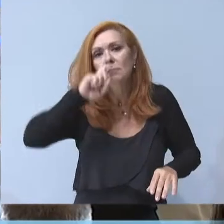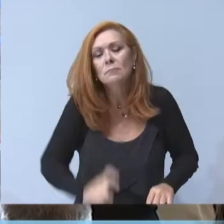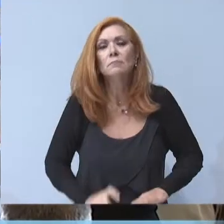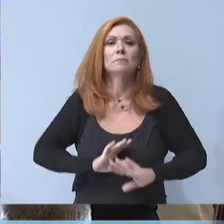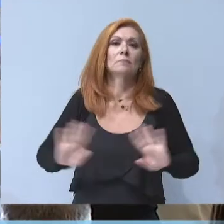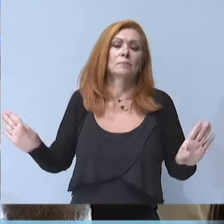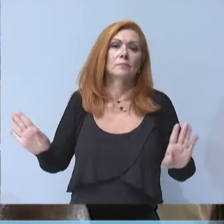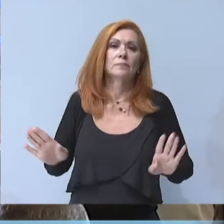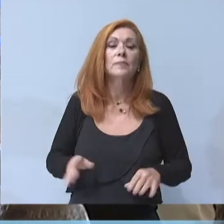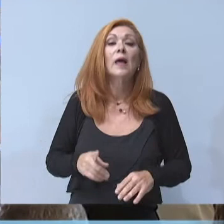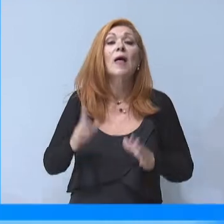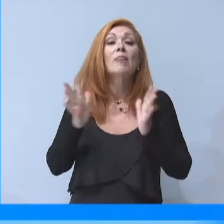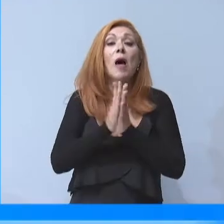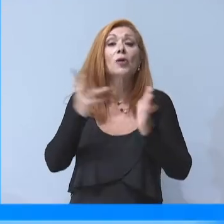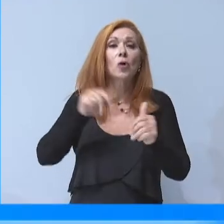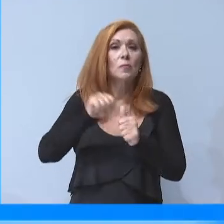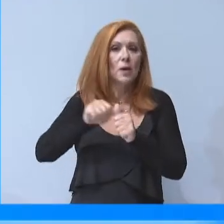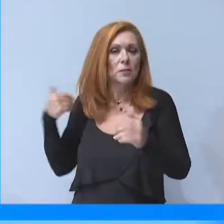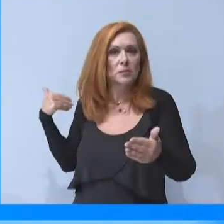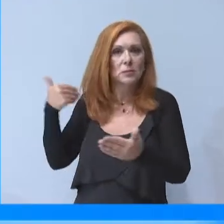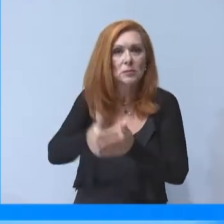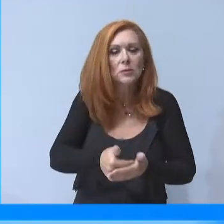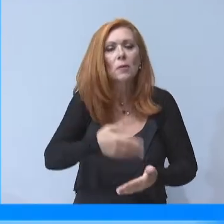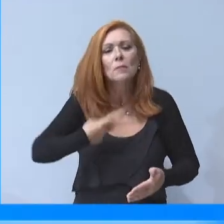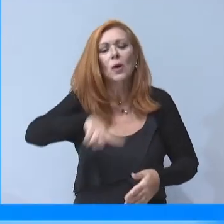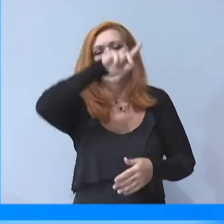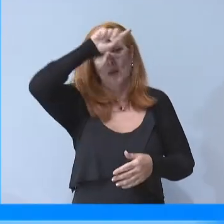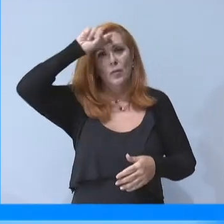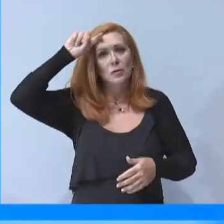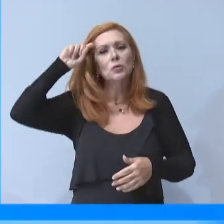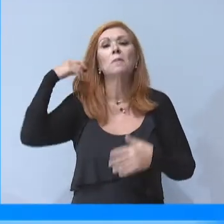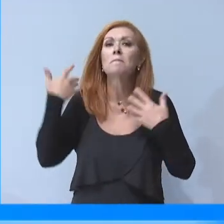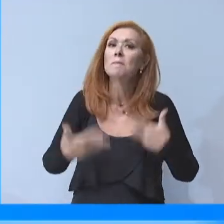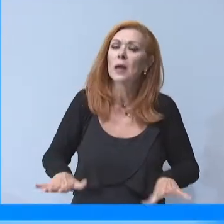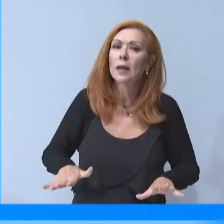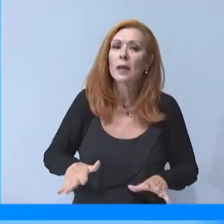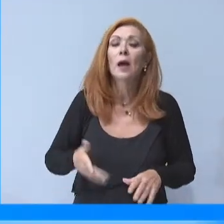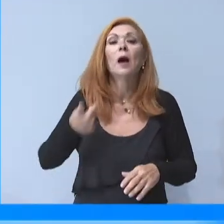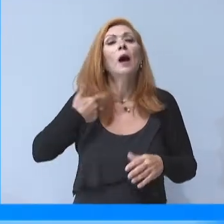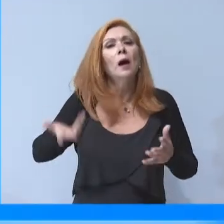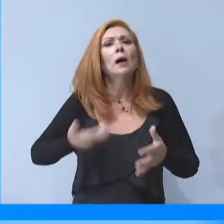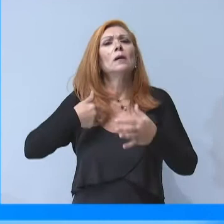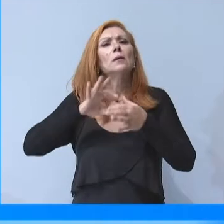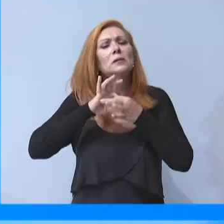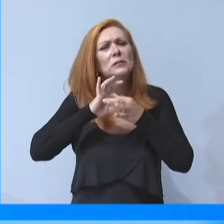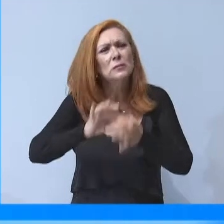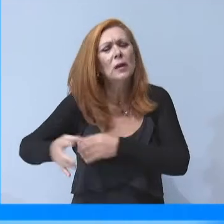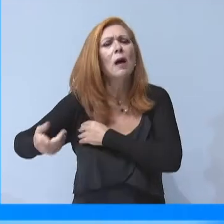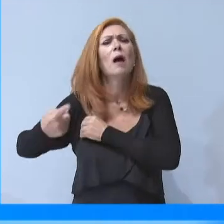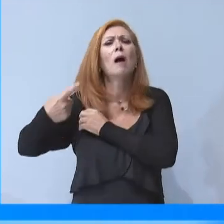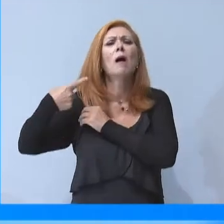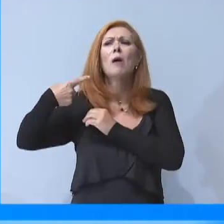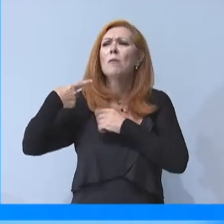Αντιμετωπίσαμε στους 18 μήνες που πέρασαν δύσκολες καταστάσεις. Συνεχίσαμε όμως, παρά τις εξωγενείς προκλήσεις,